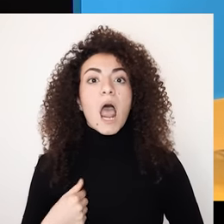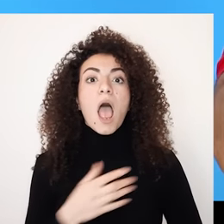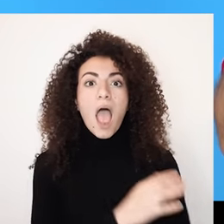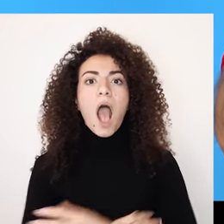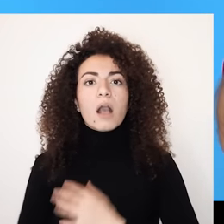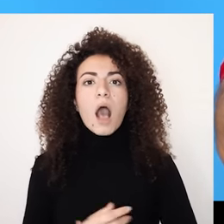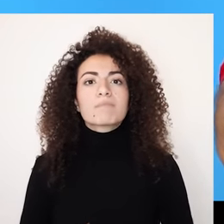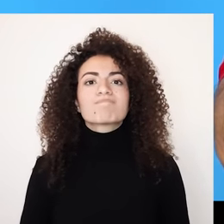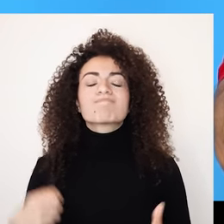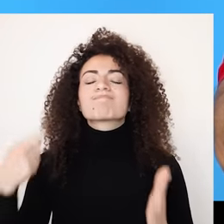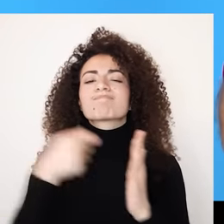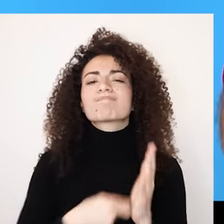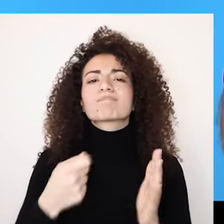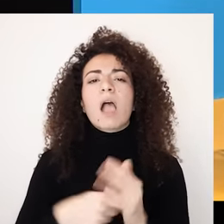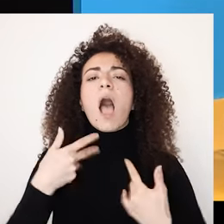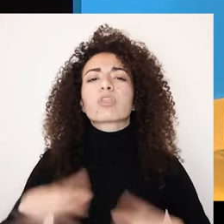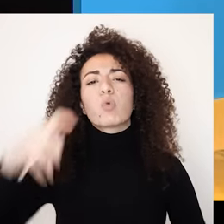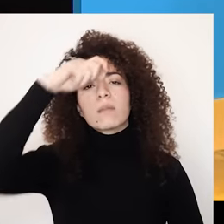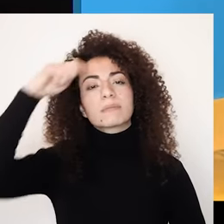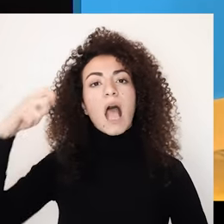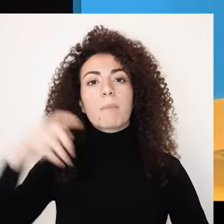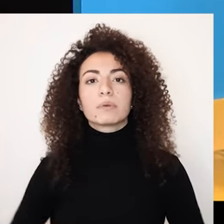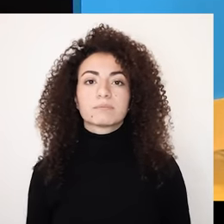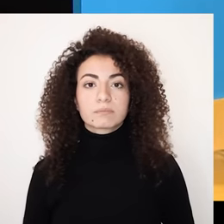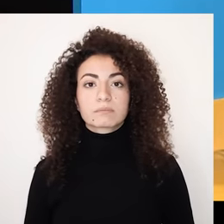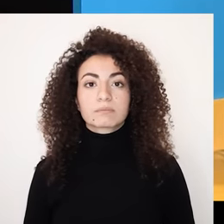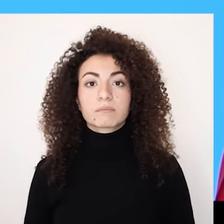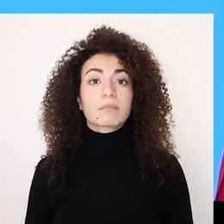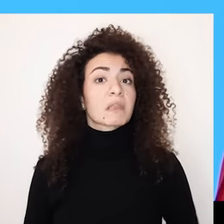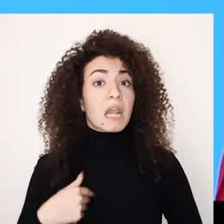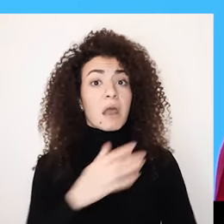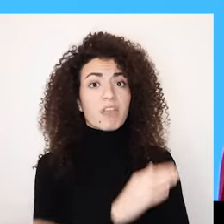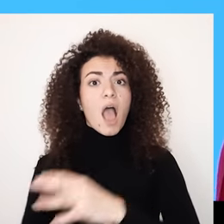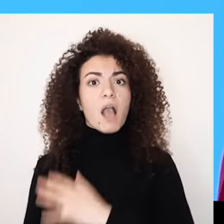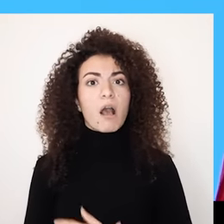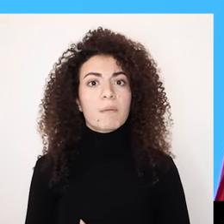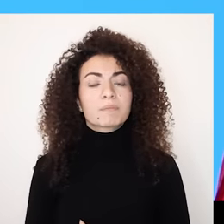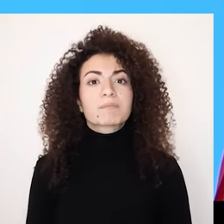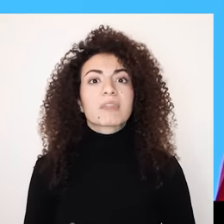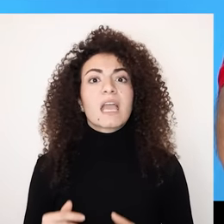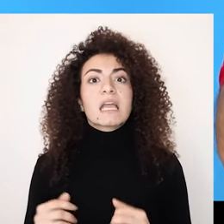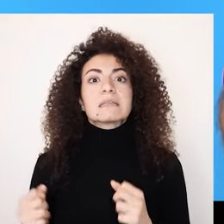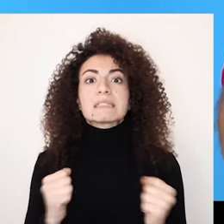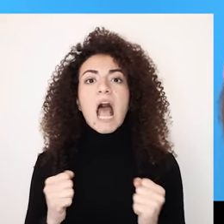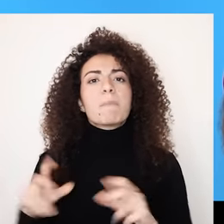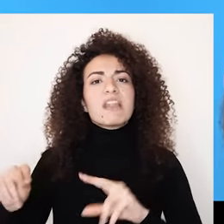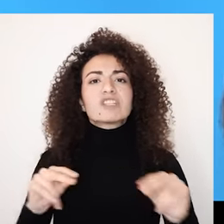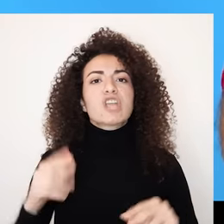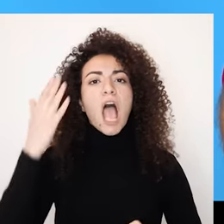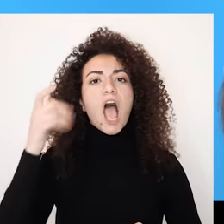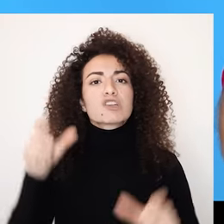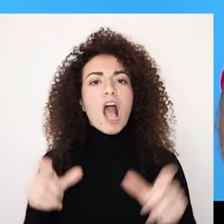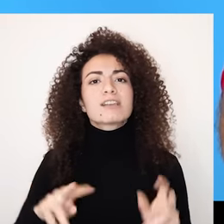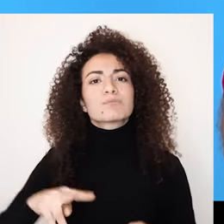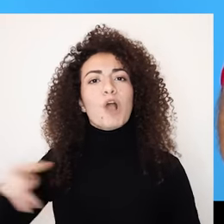عنا من الصعب أن يكون عنا اهتمامات وتجارب حقيقية كباقي الناس أنه ما ممكن أبداً نتقبل وضعنا وإذا أبدينا شعور